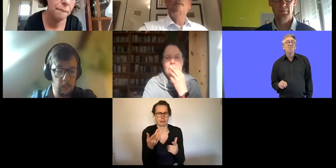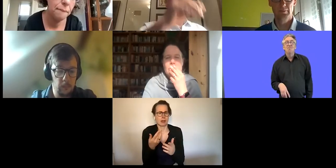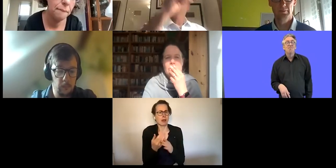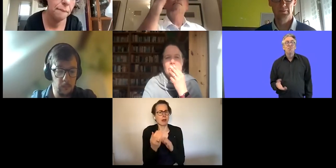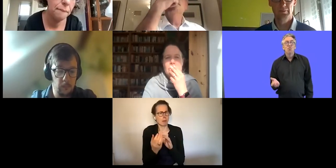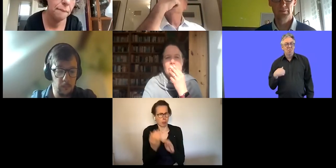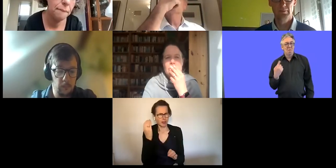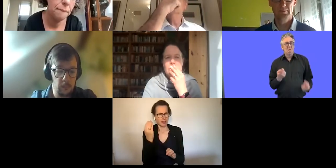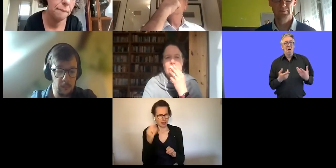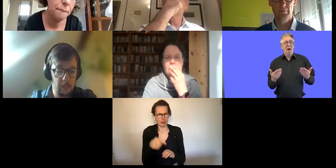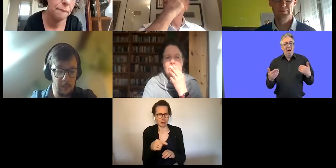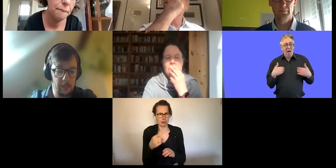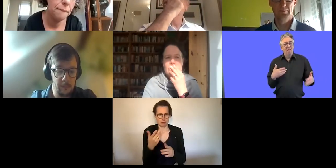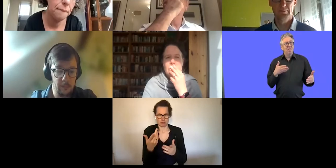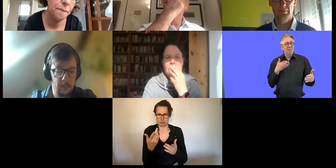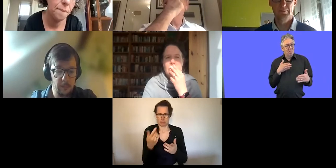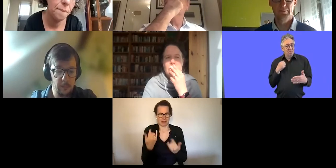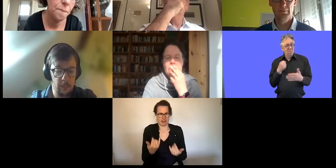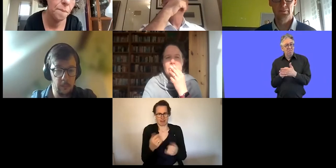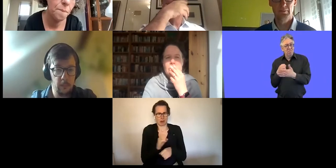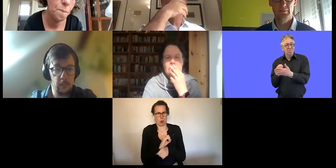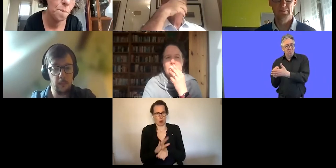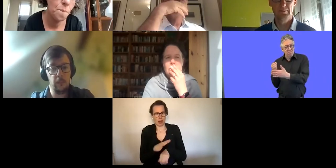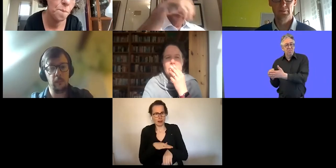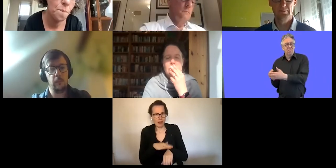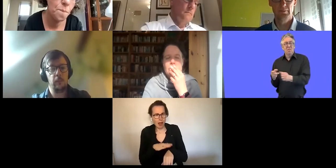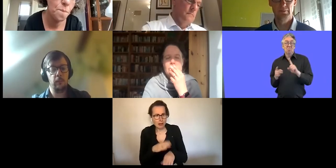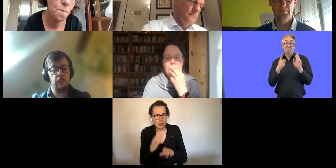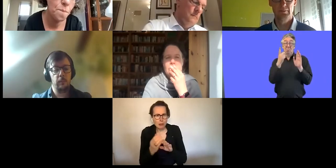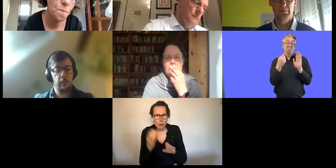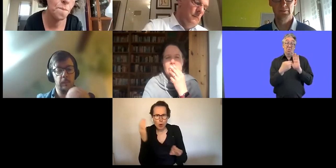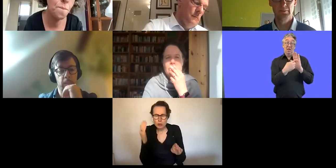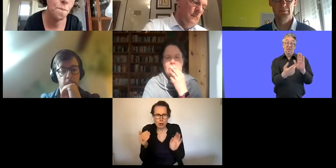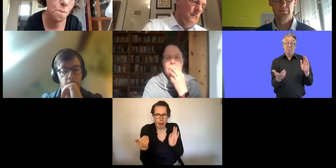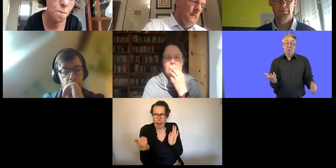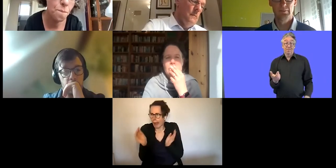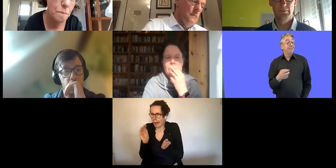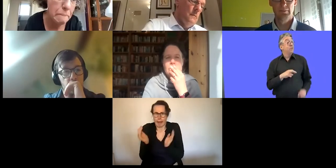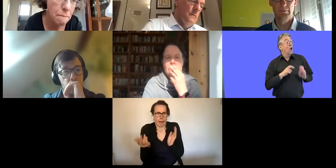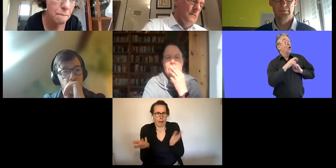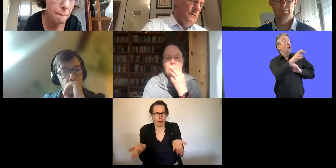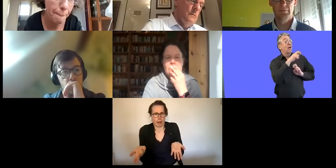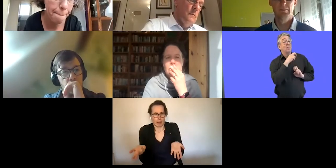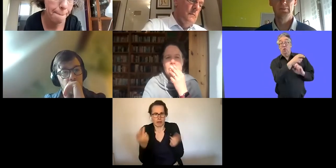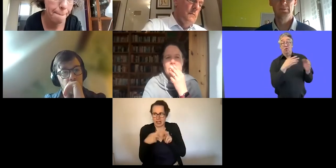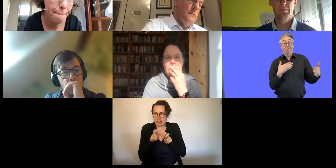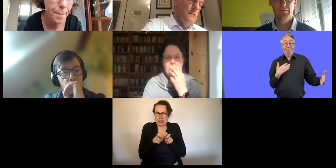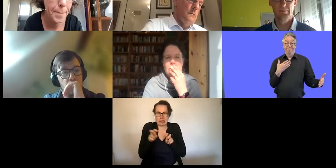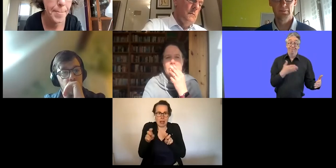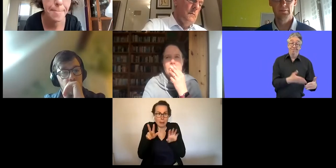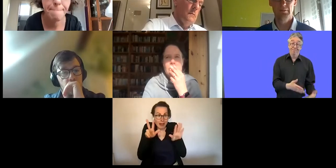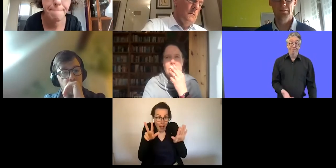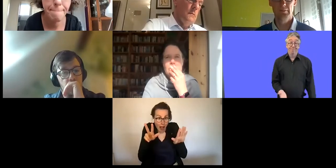ausgerendet ist in den Corona-Zeiten. Der Bus ist viel zu eng. Und wir sitzen da mit acht